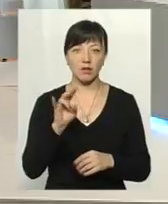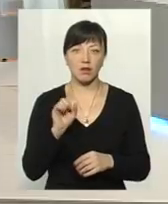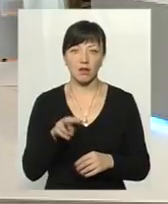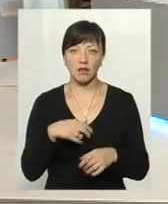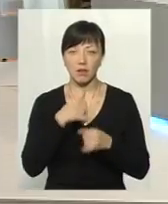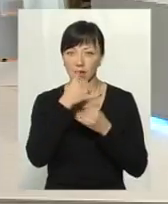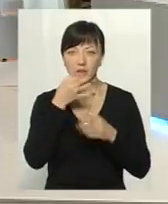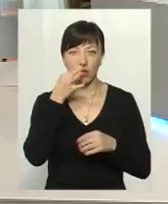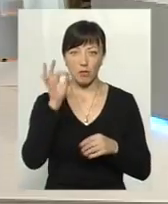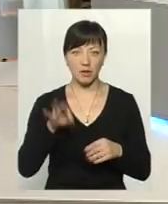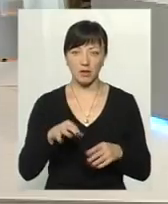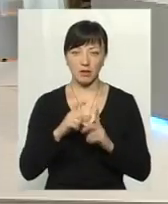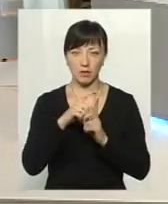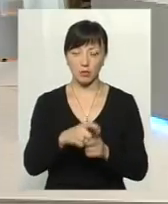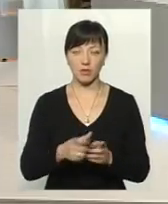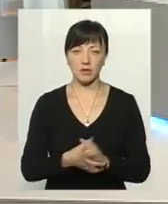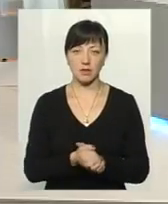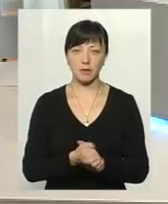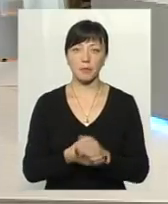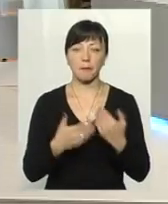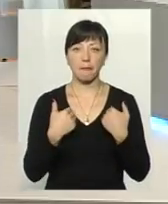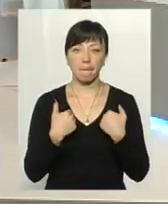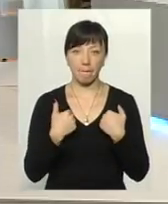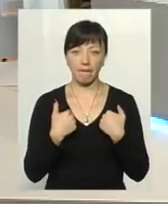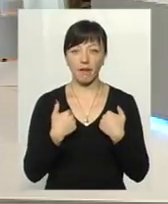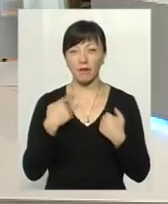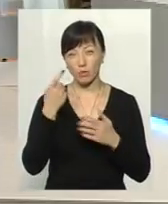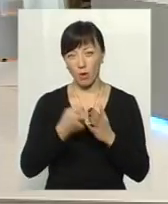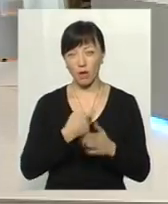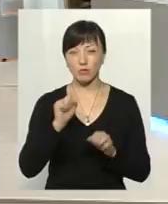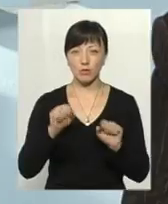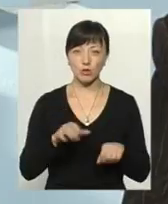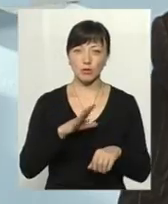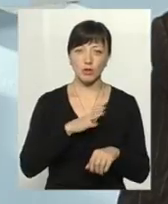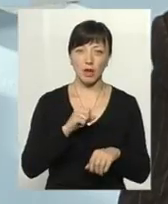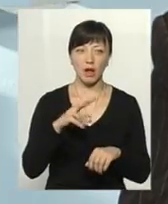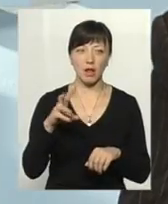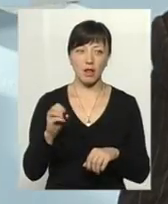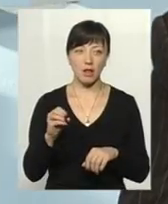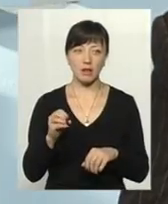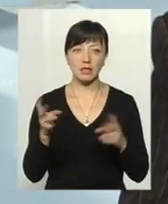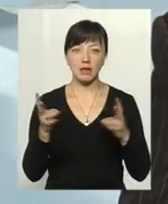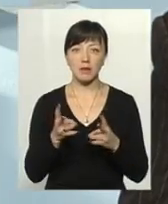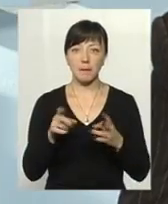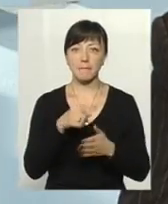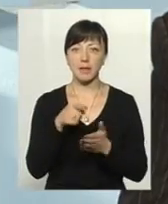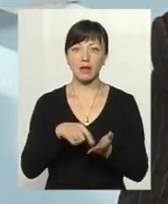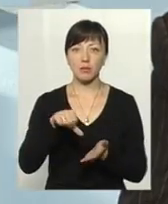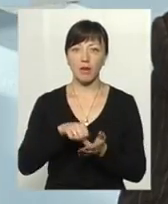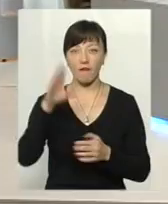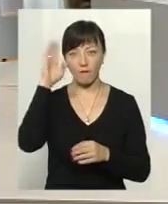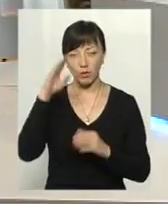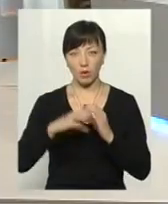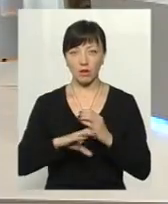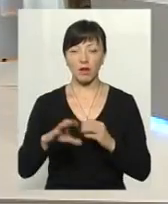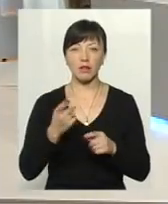не компетентний відповісти. Тобто, я десь дугадую, що це може бути, але, звичайно, це питання до представника водоканалу.